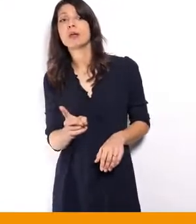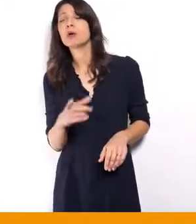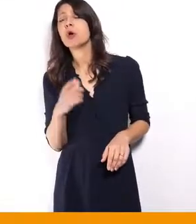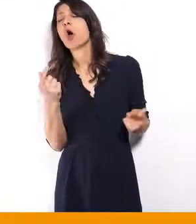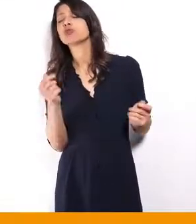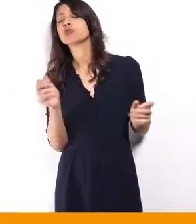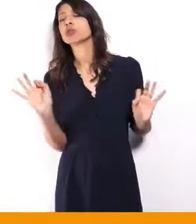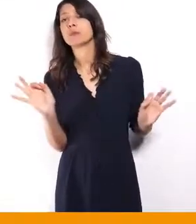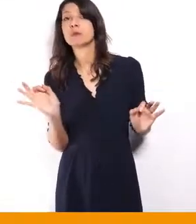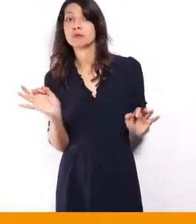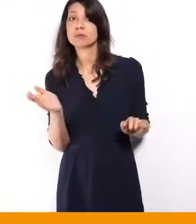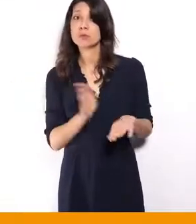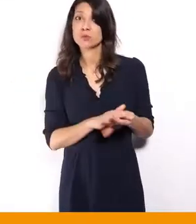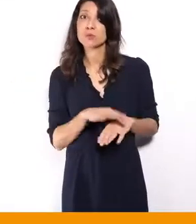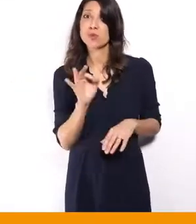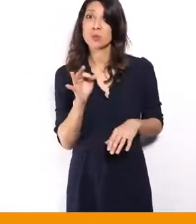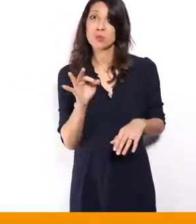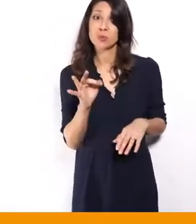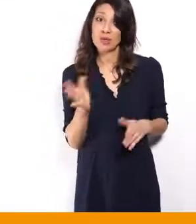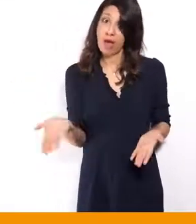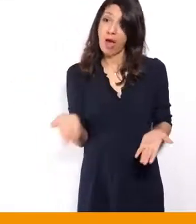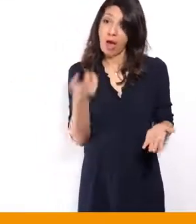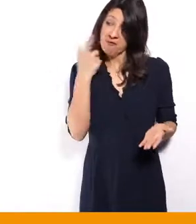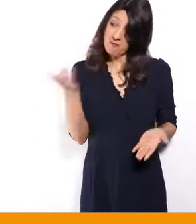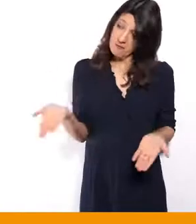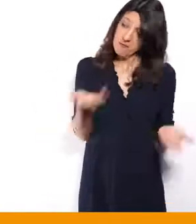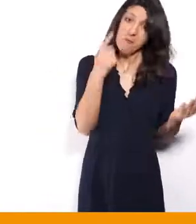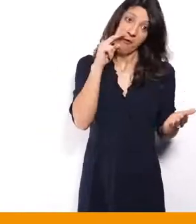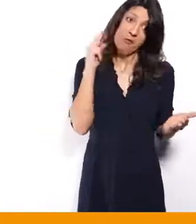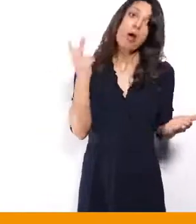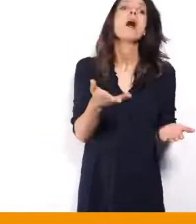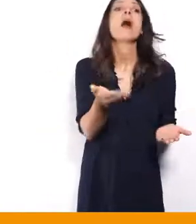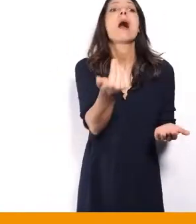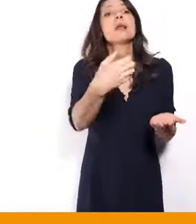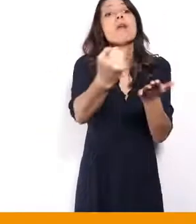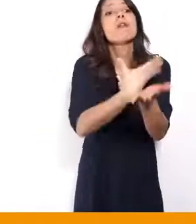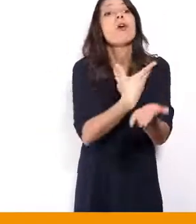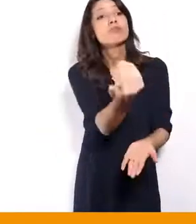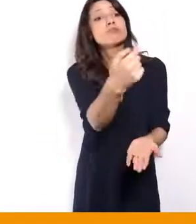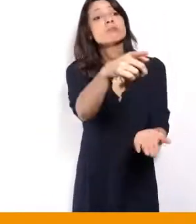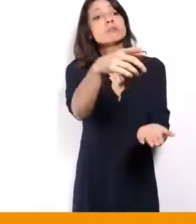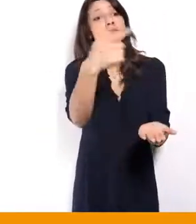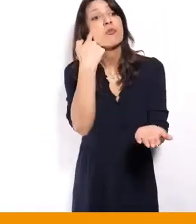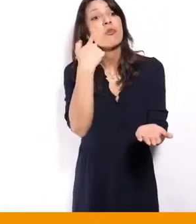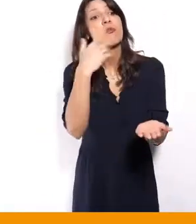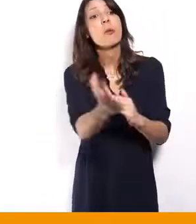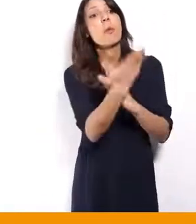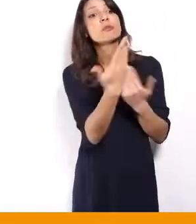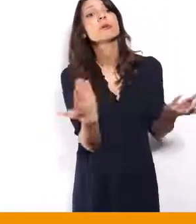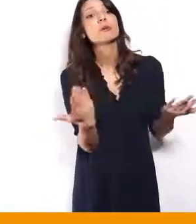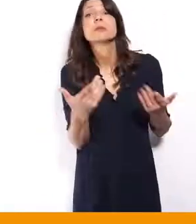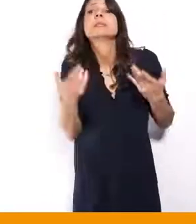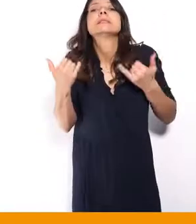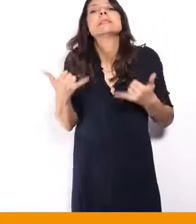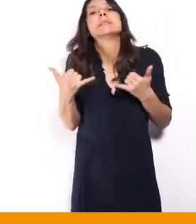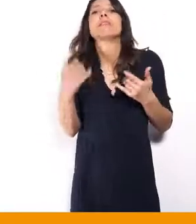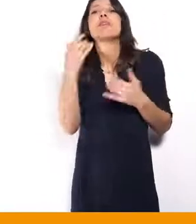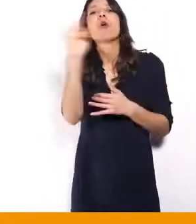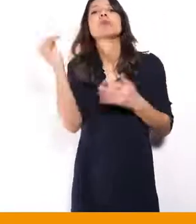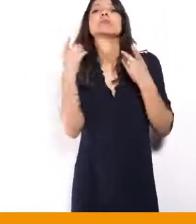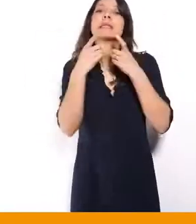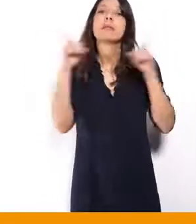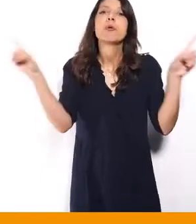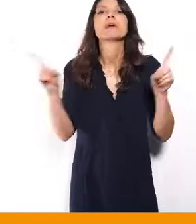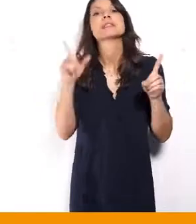Eh bien, allons voir, revendiquons ce droit-là. On nous dit qu'on est dans une démocratie, on nous dit que c'est la transparence, etc.